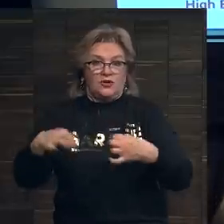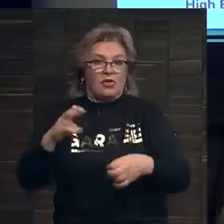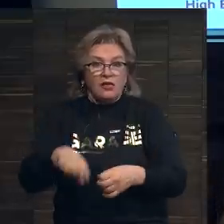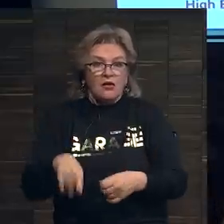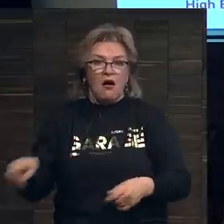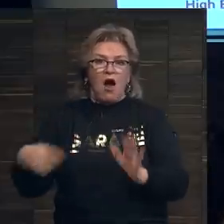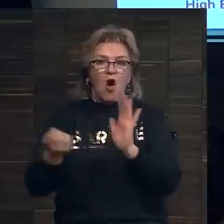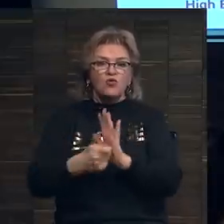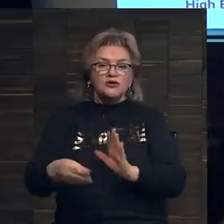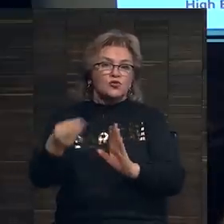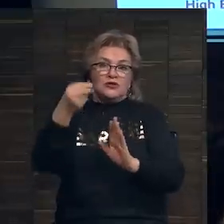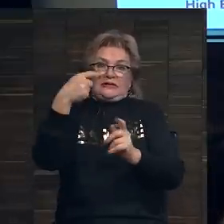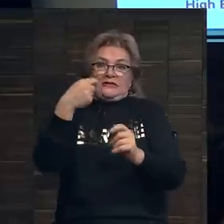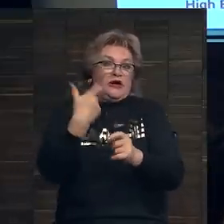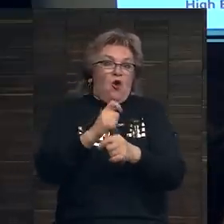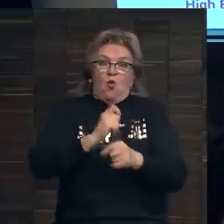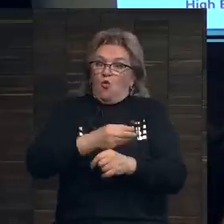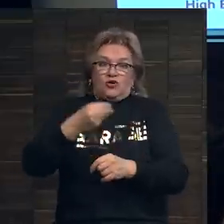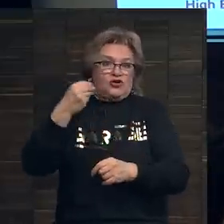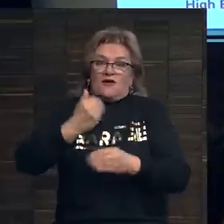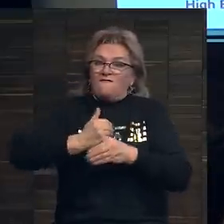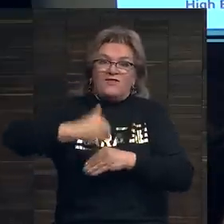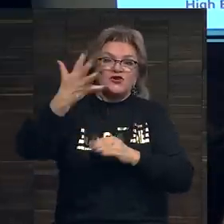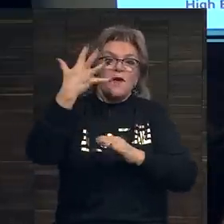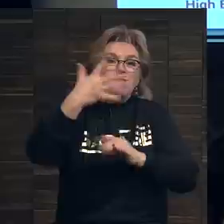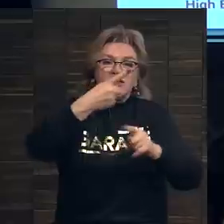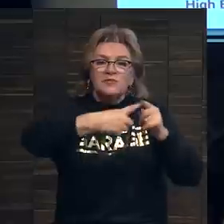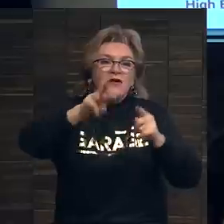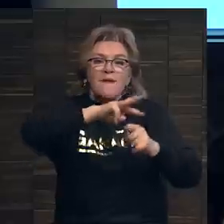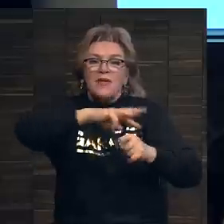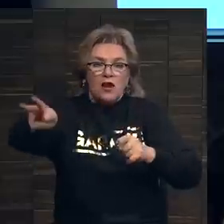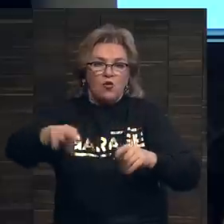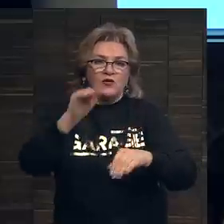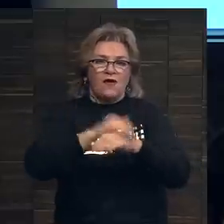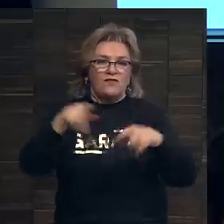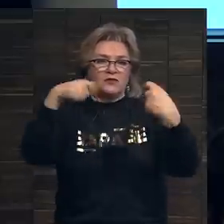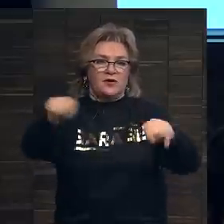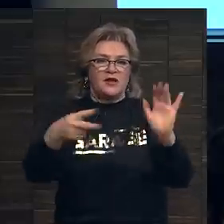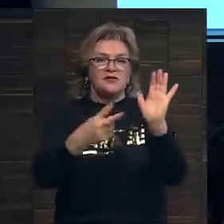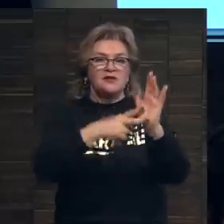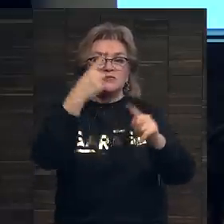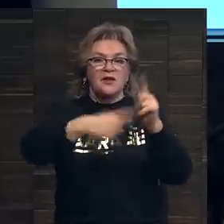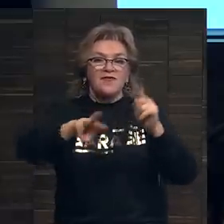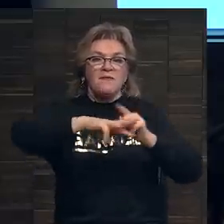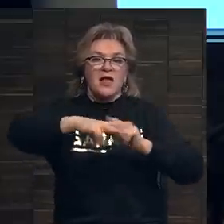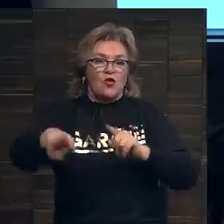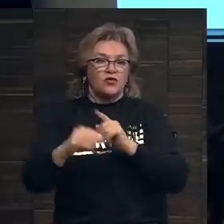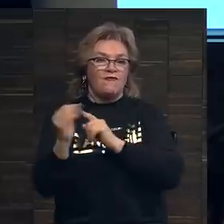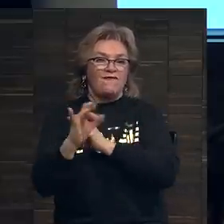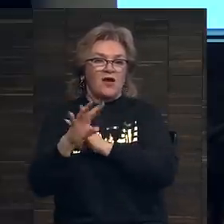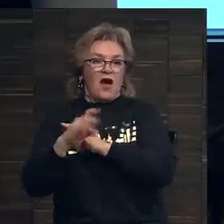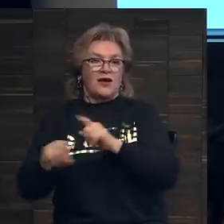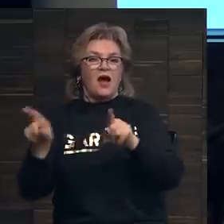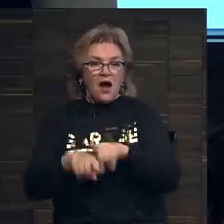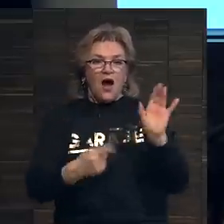аукционе она ушла очень хорошо. Высшая оценка была 5,5 миллионов, а продали за 7,5. Точно так же аукцион